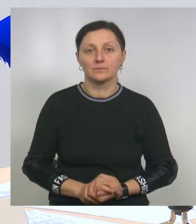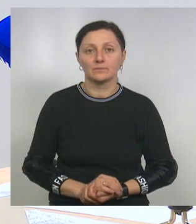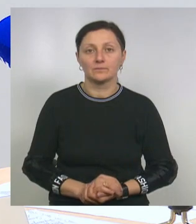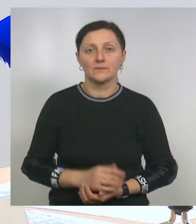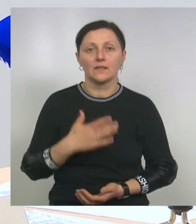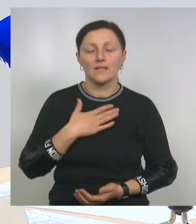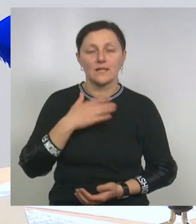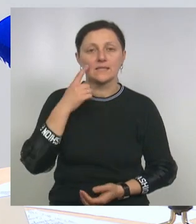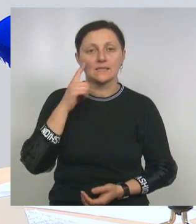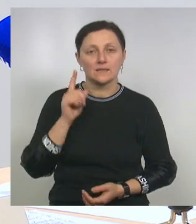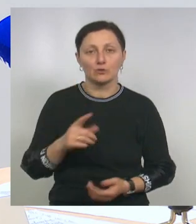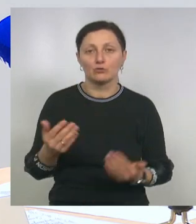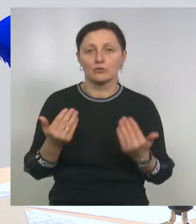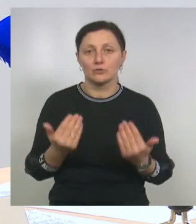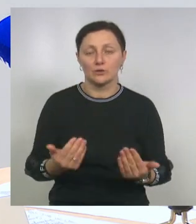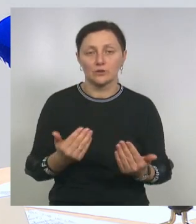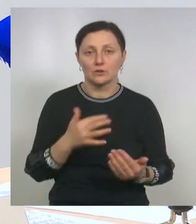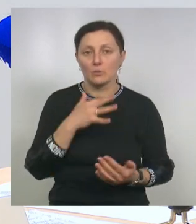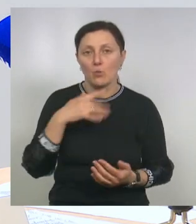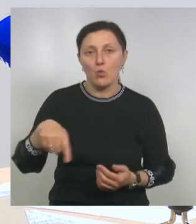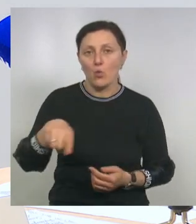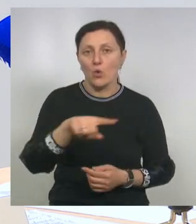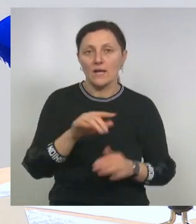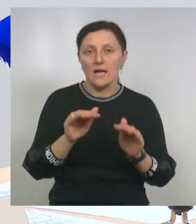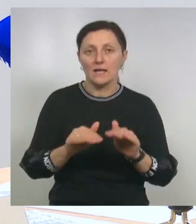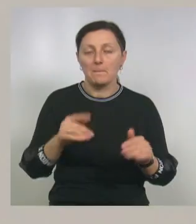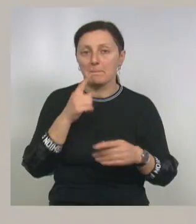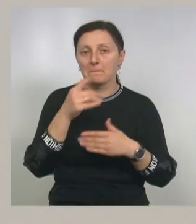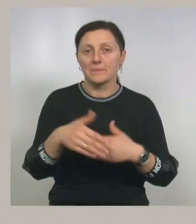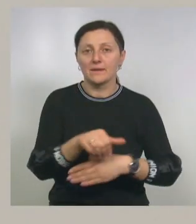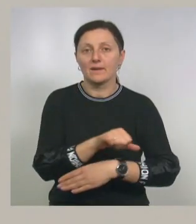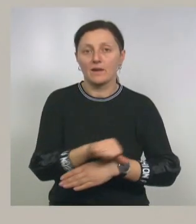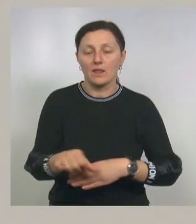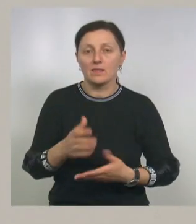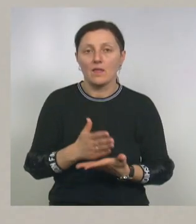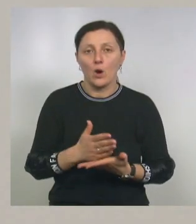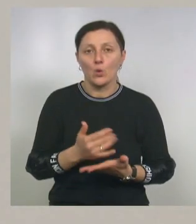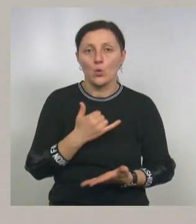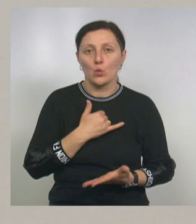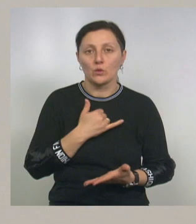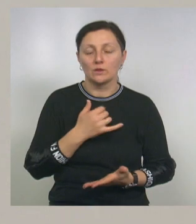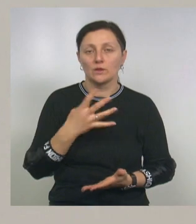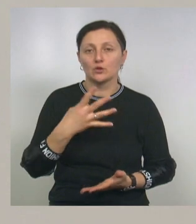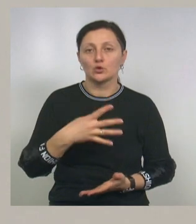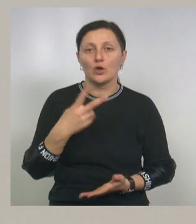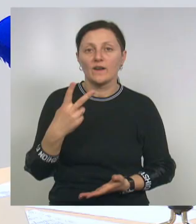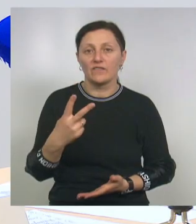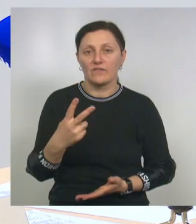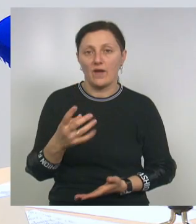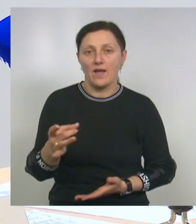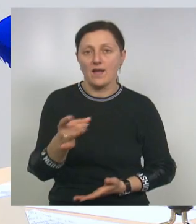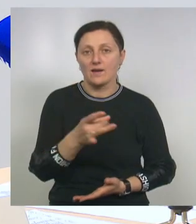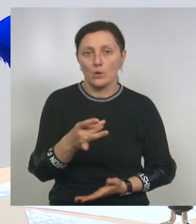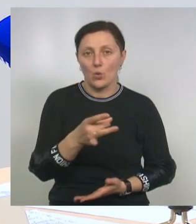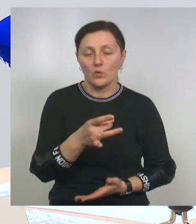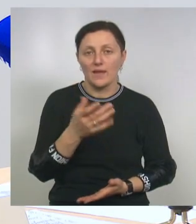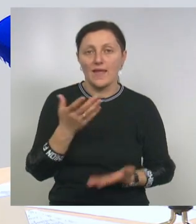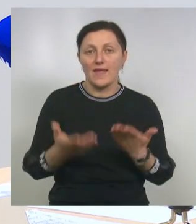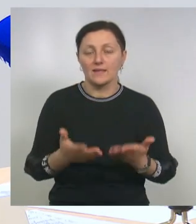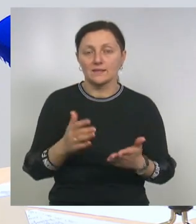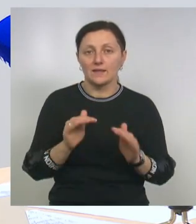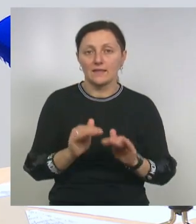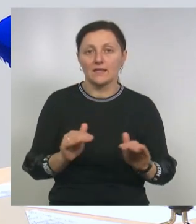значительная часть ребят из приграничных регионов, находятся у нас в 42 регионах. Если дети у нас